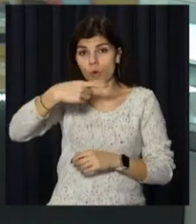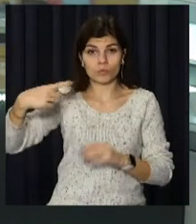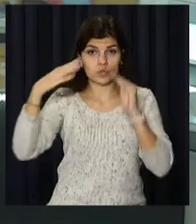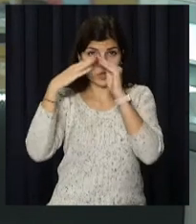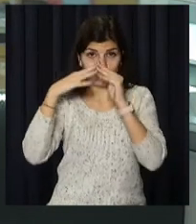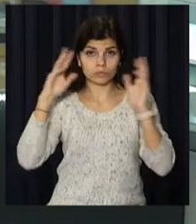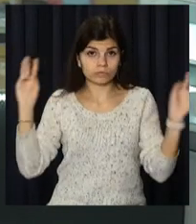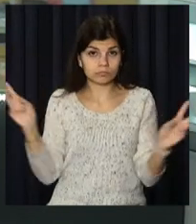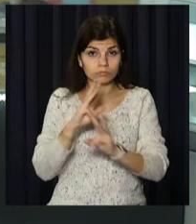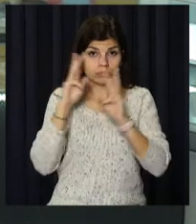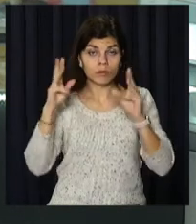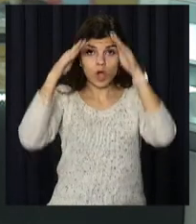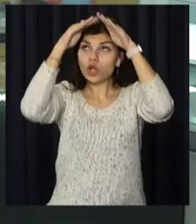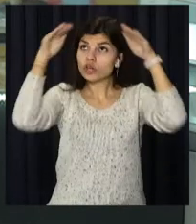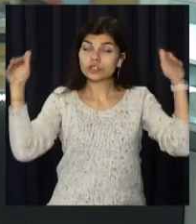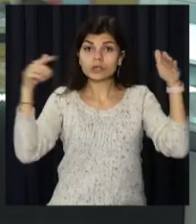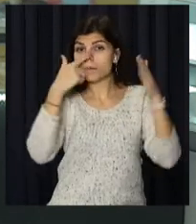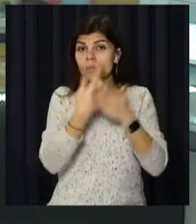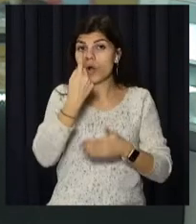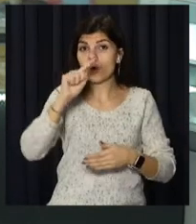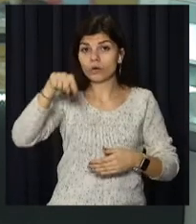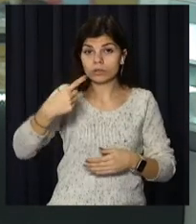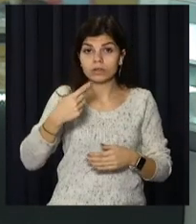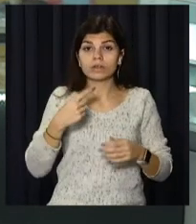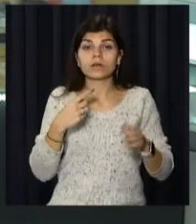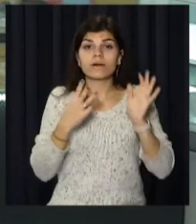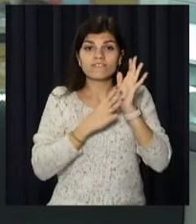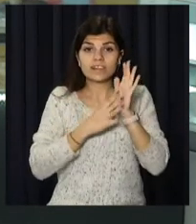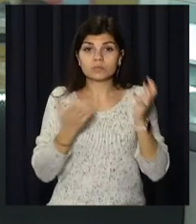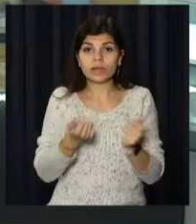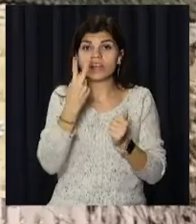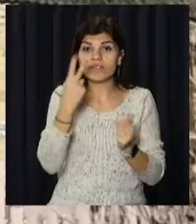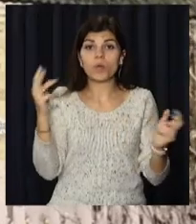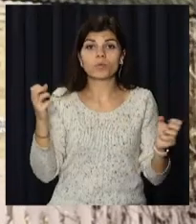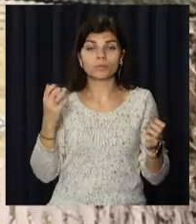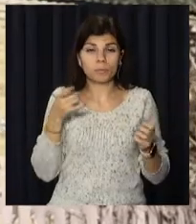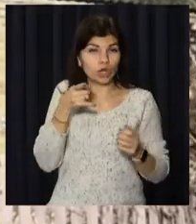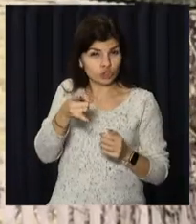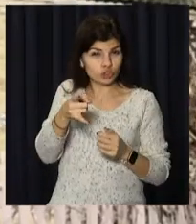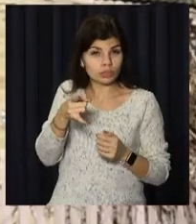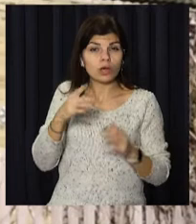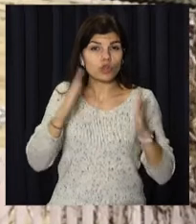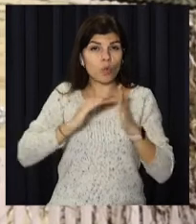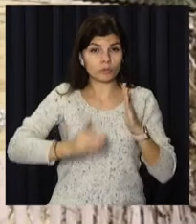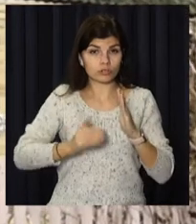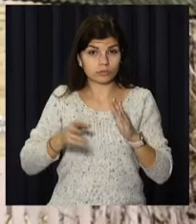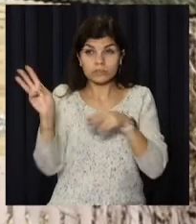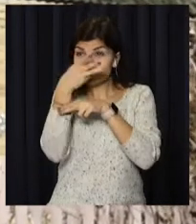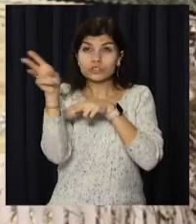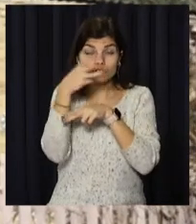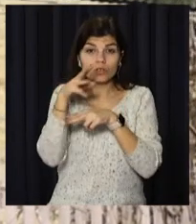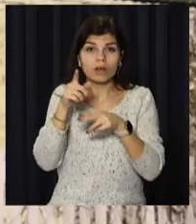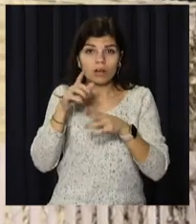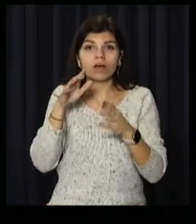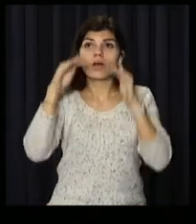будинку. Зайнялося на даху. Майже годину 8 ДСНСників та дві пожежні машини гасили вогонь у приватному секторі. Полум'я